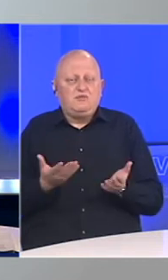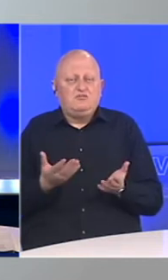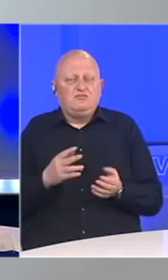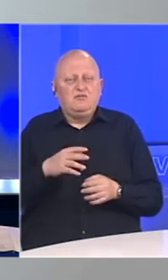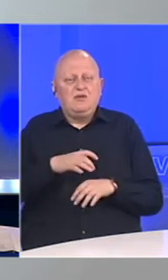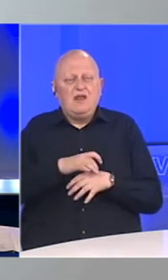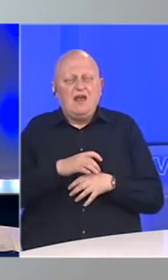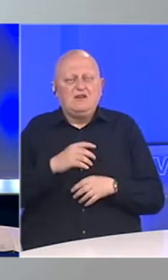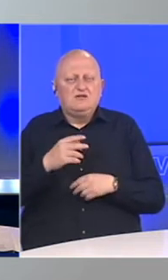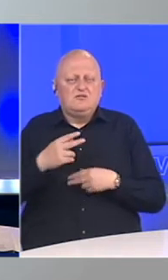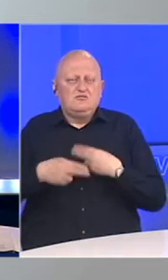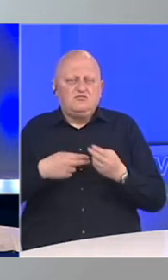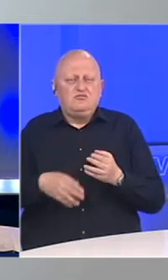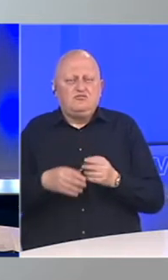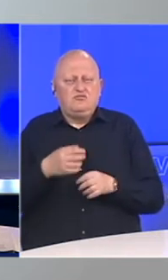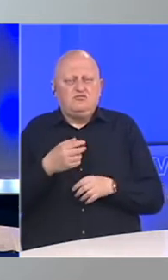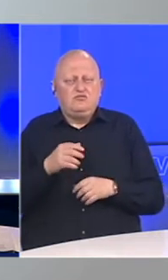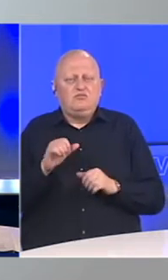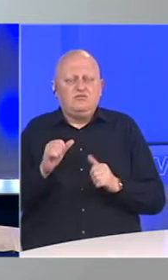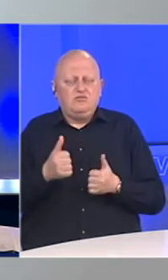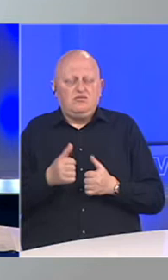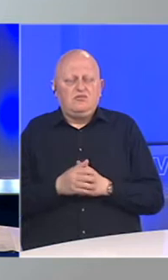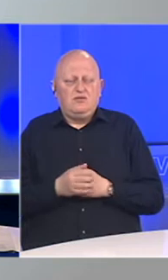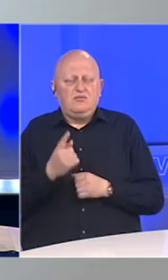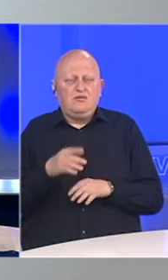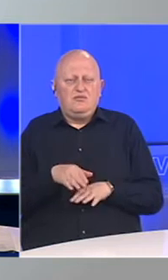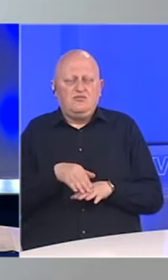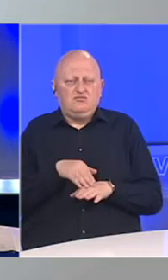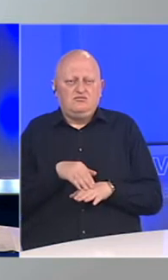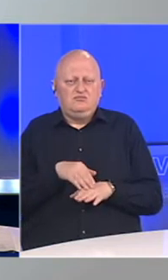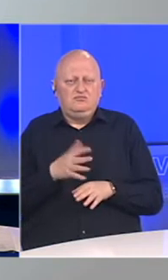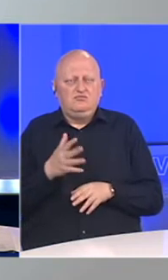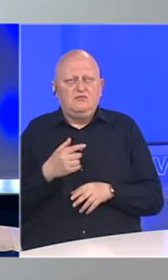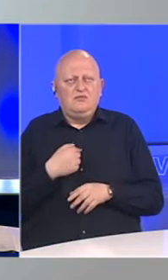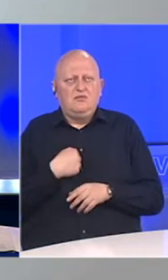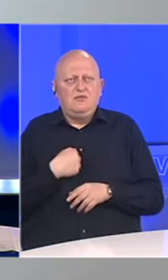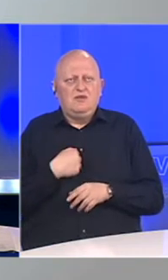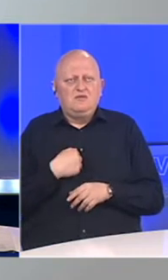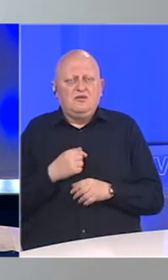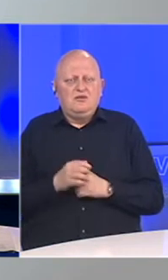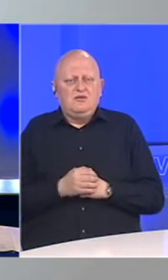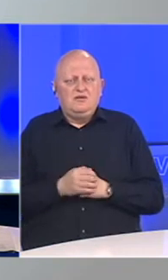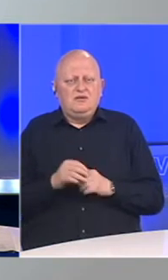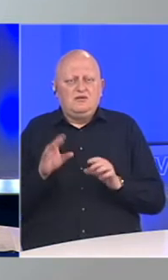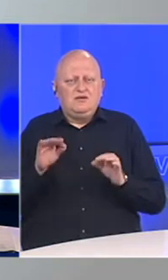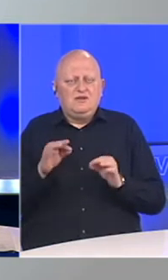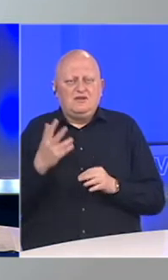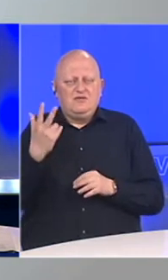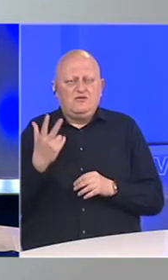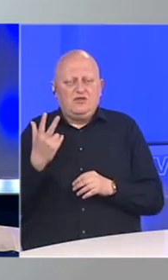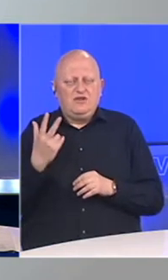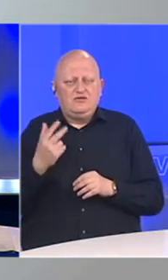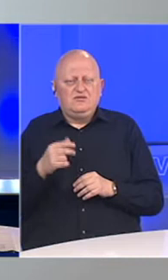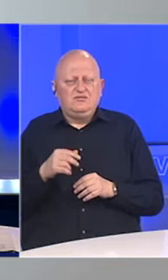ljekarskim intervencijama? Jeste, u prvi mah, nakon negdje mi smo već desetog, trećeg,